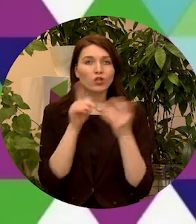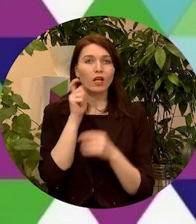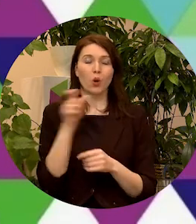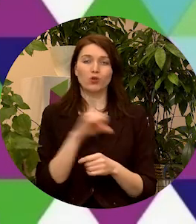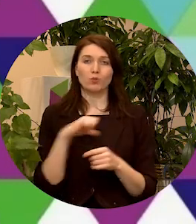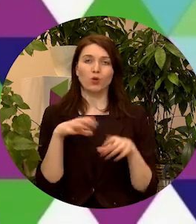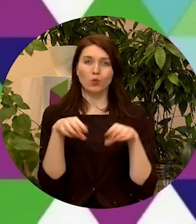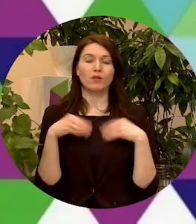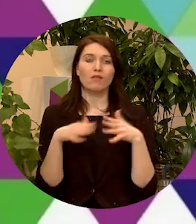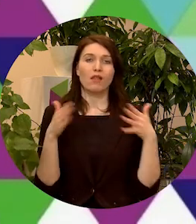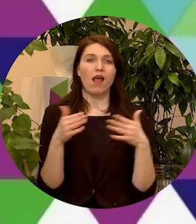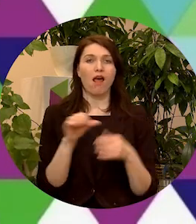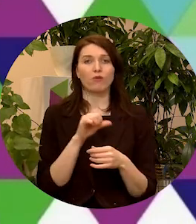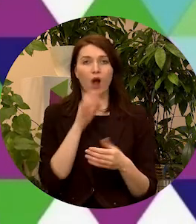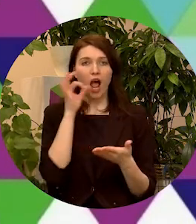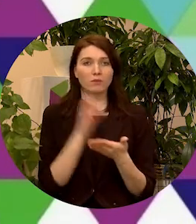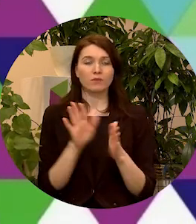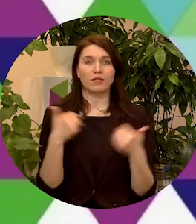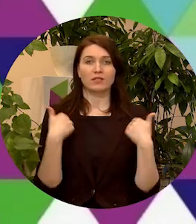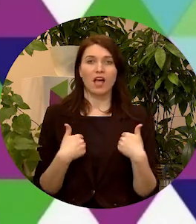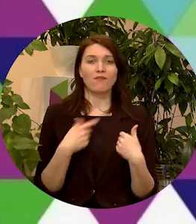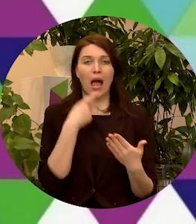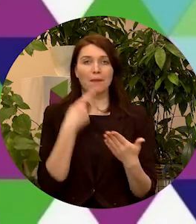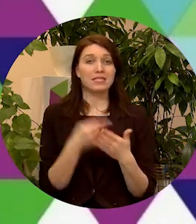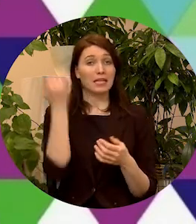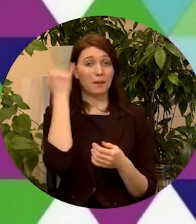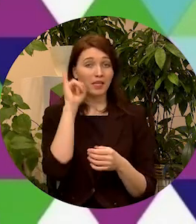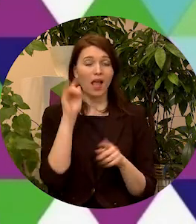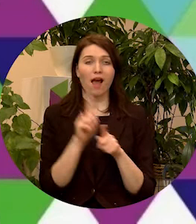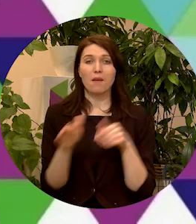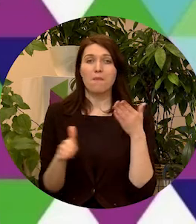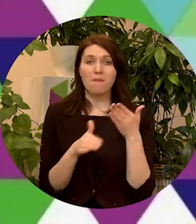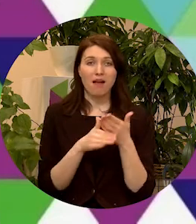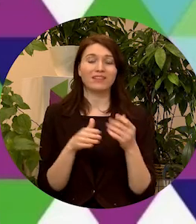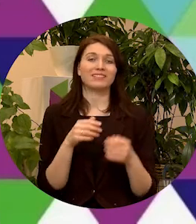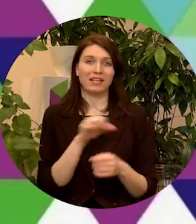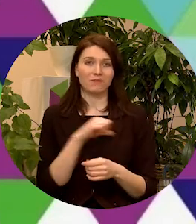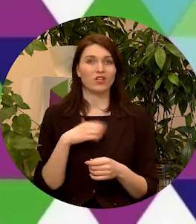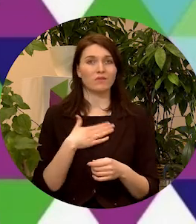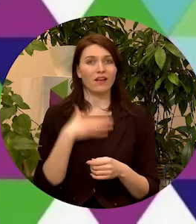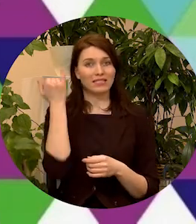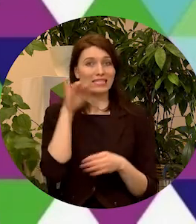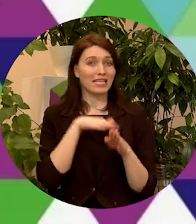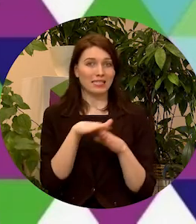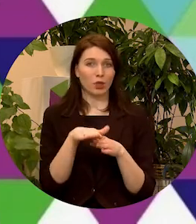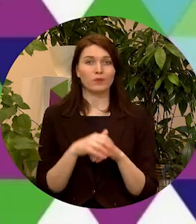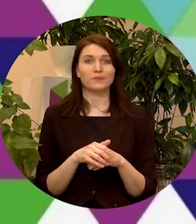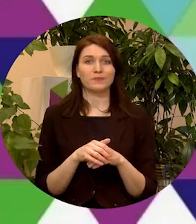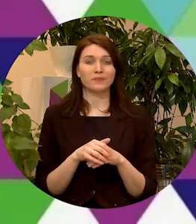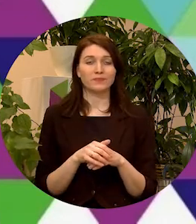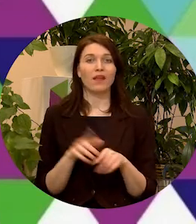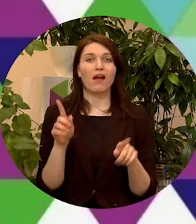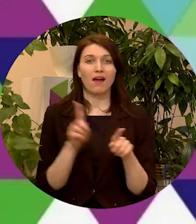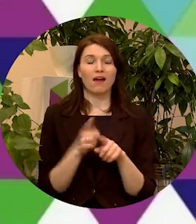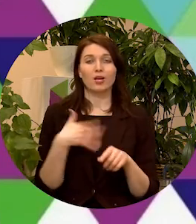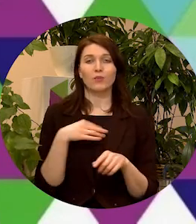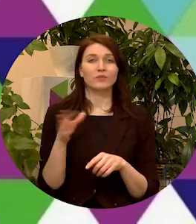lielāku inestīvu un atbildību par savām izteiktajām idejām un palīdzēt viņiem šīs idejas īstenot. Turklāt mums